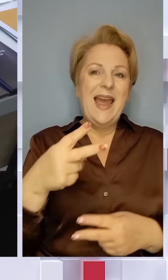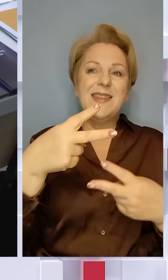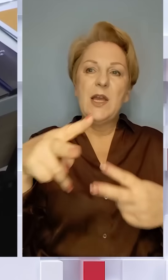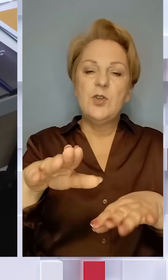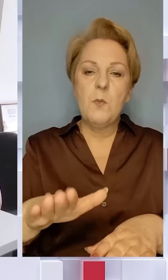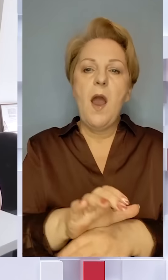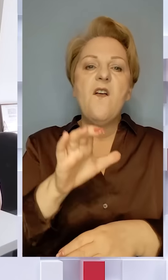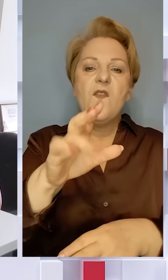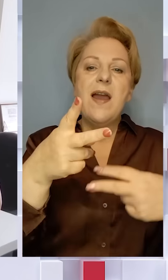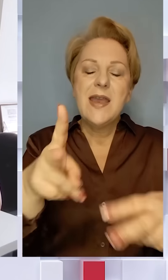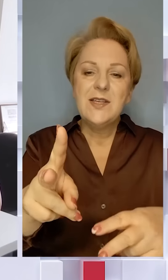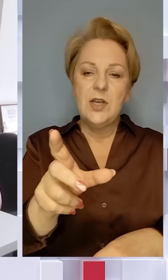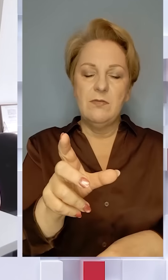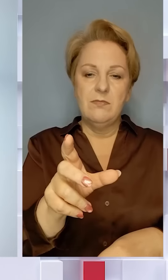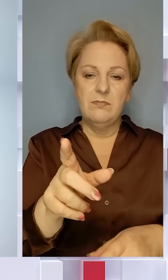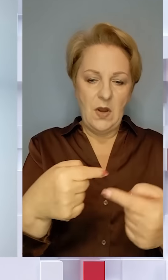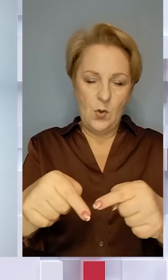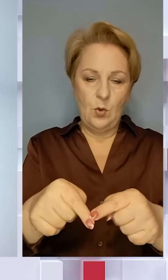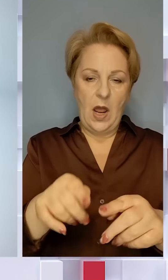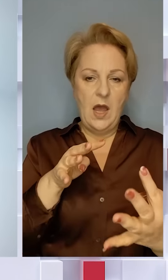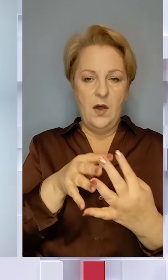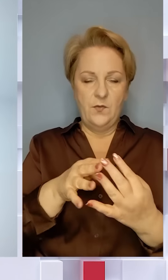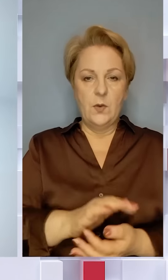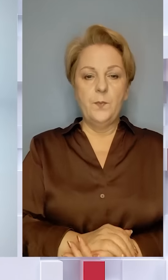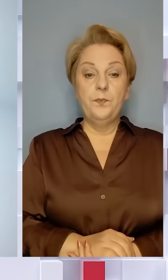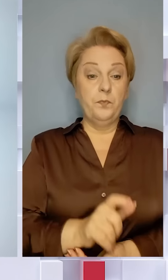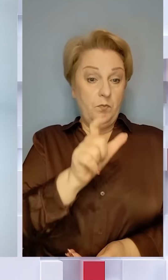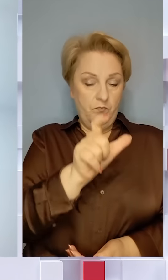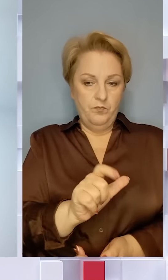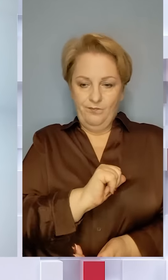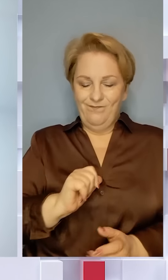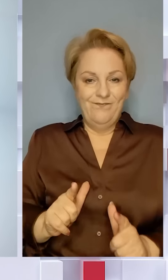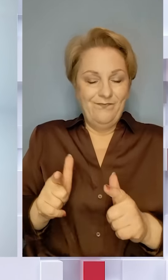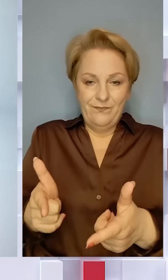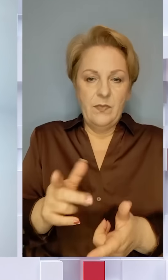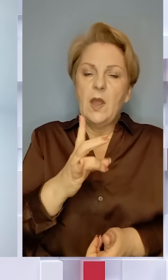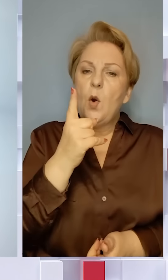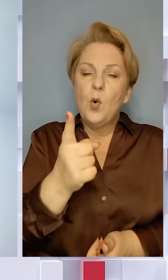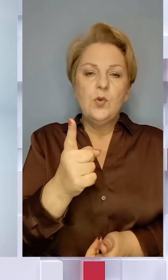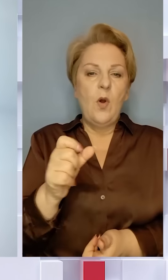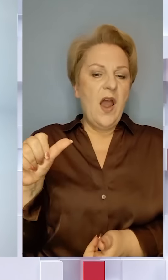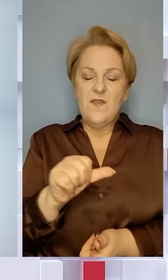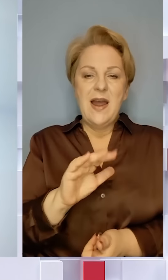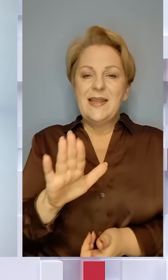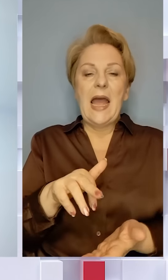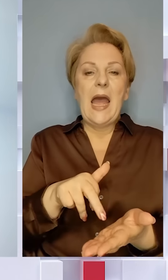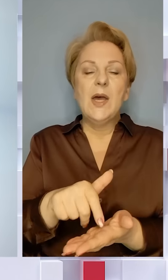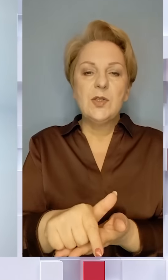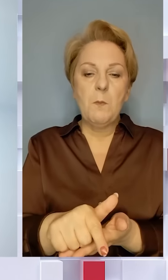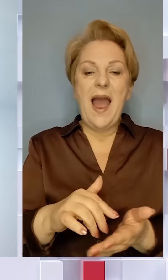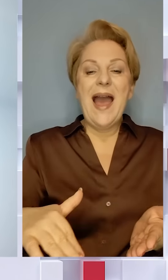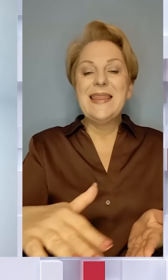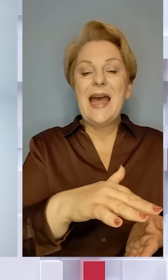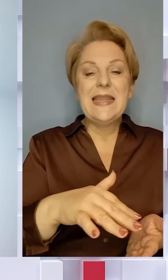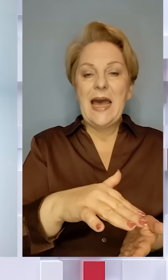і відправити на іншу ділянку фронту. Людина жодної хвилини не ступає ногою на територію